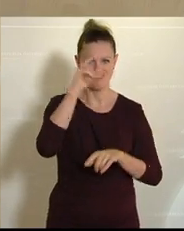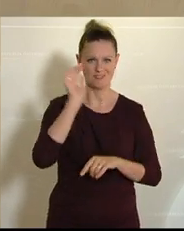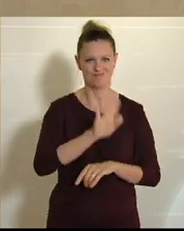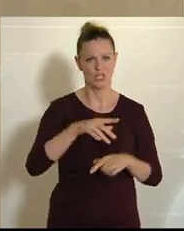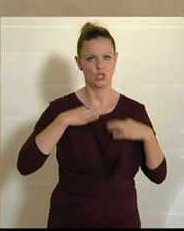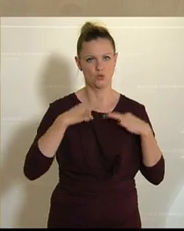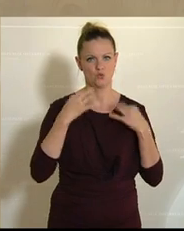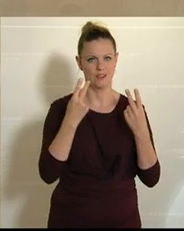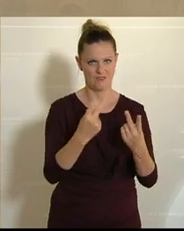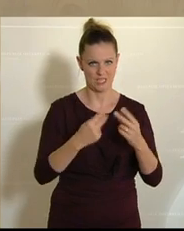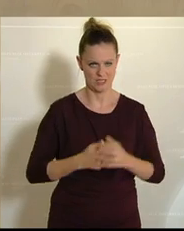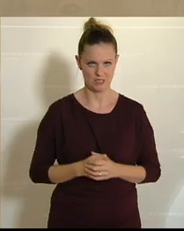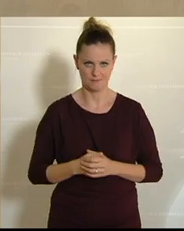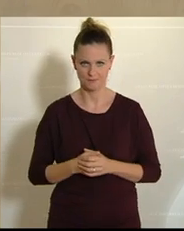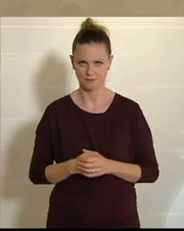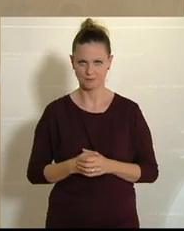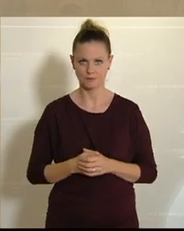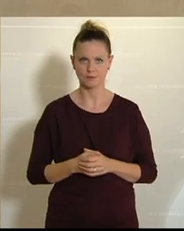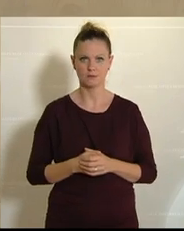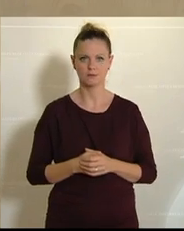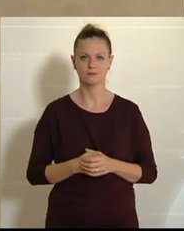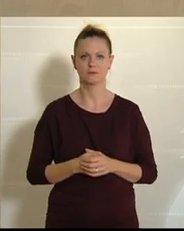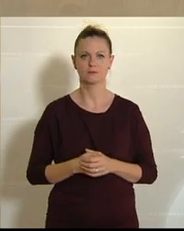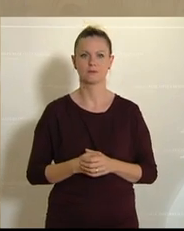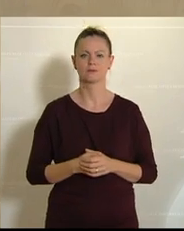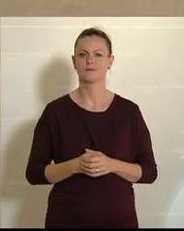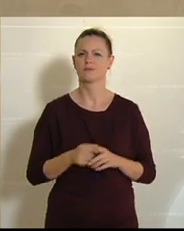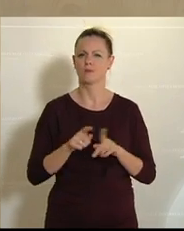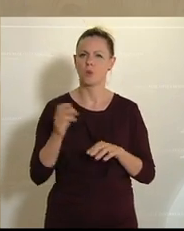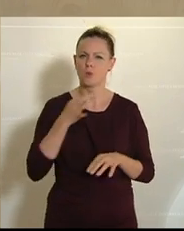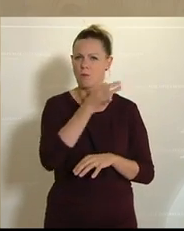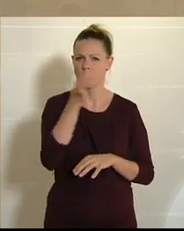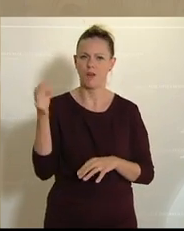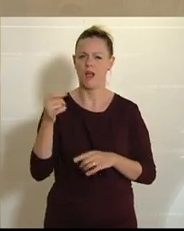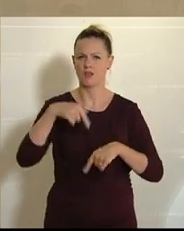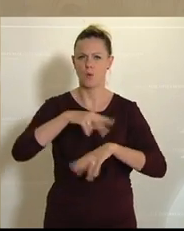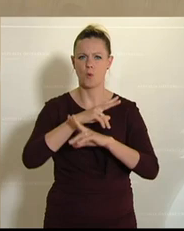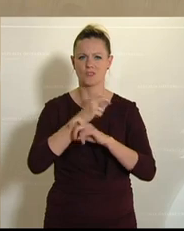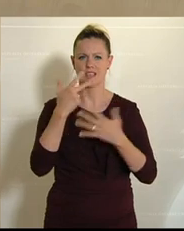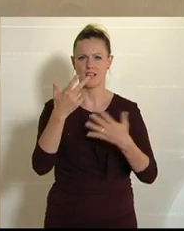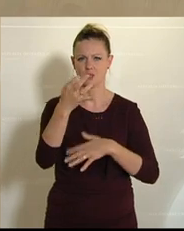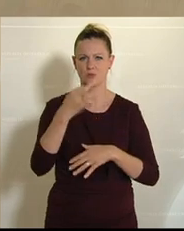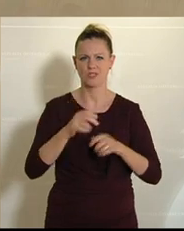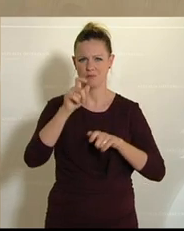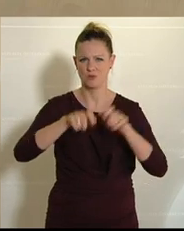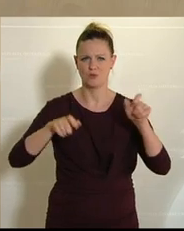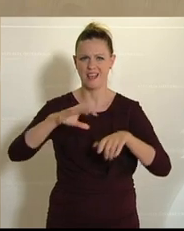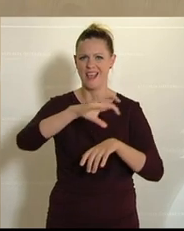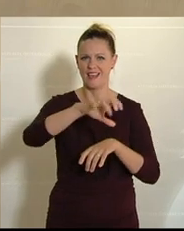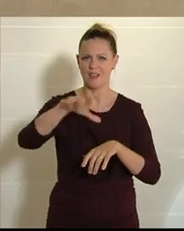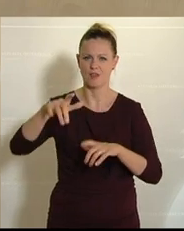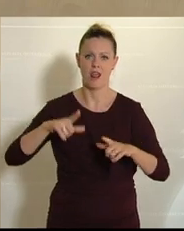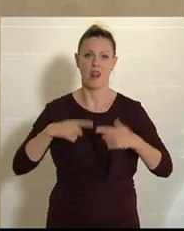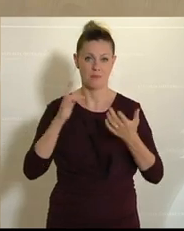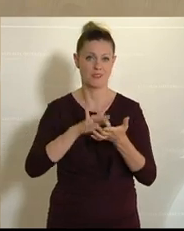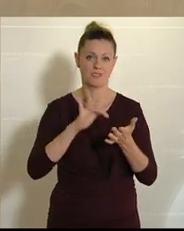Dass laut einer KeyQuest-Umfrage 80 Prozent der Menschen in Österreich regionale Lebensmittel